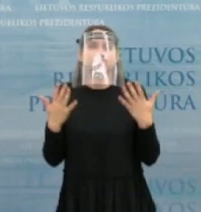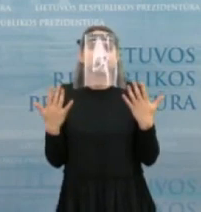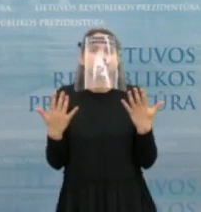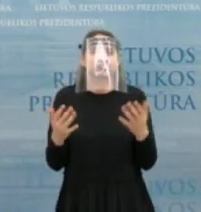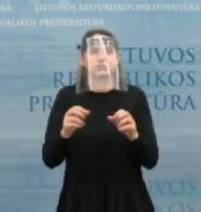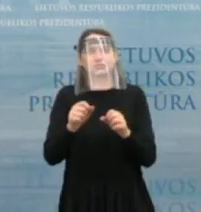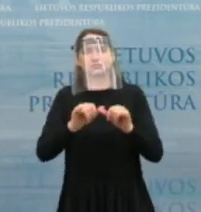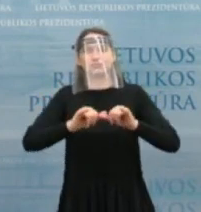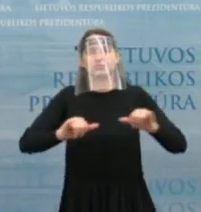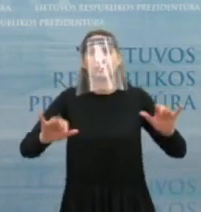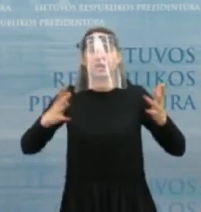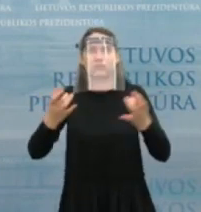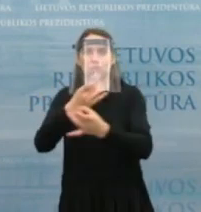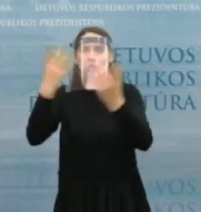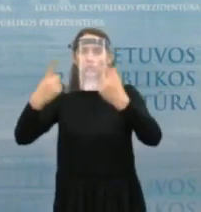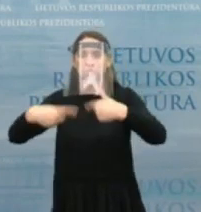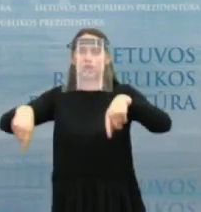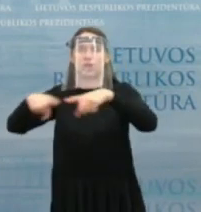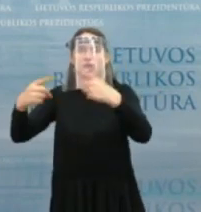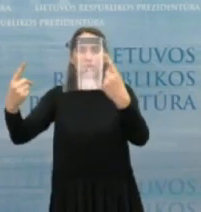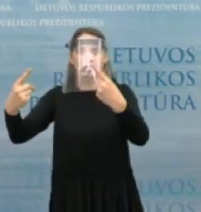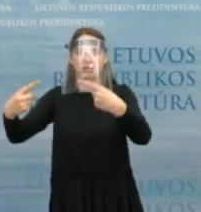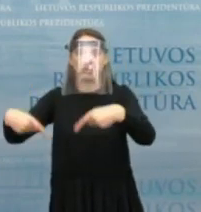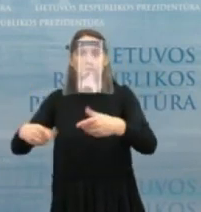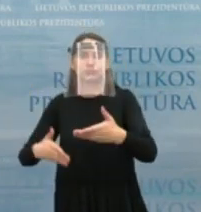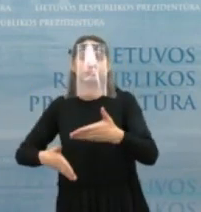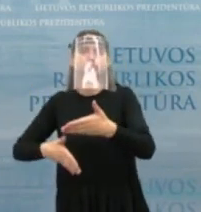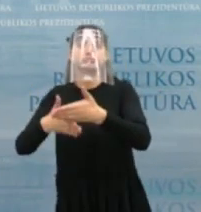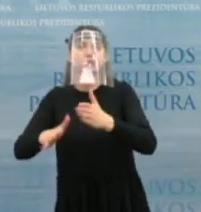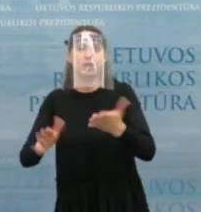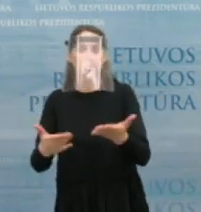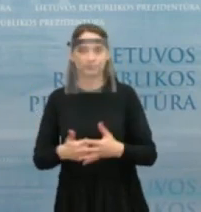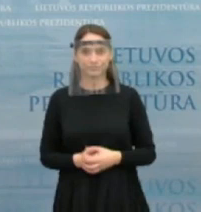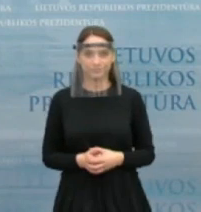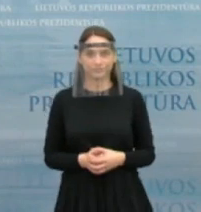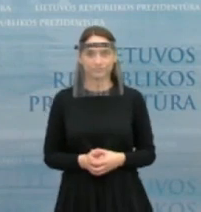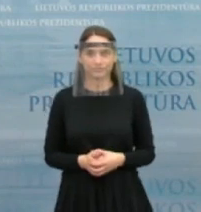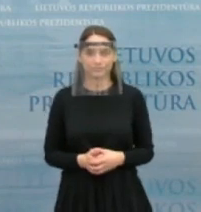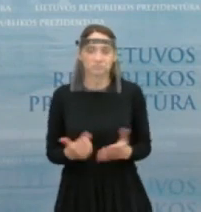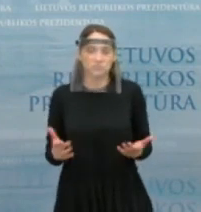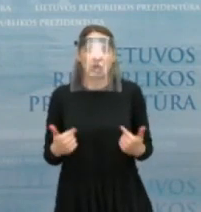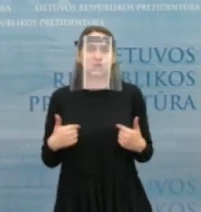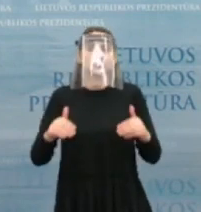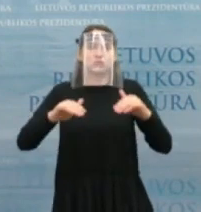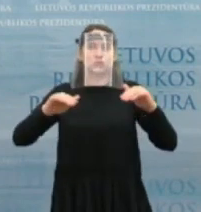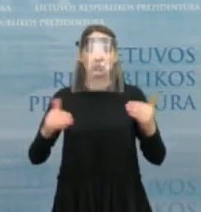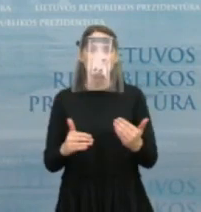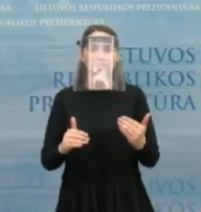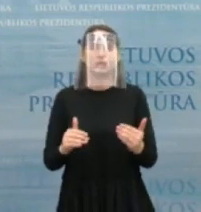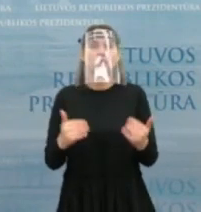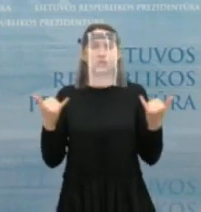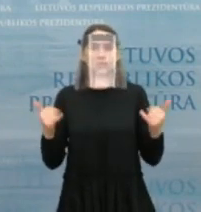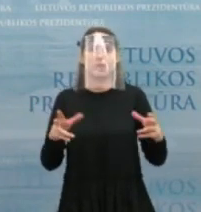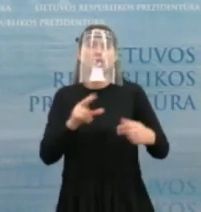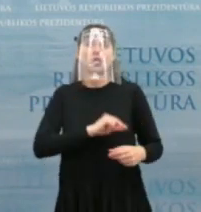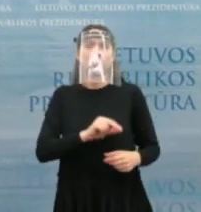ir kaip būtų galima ir kaip reikėtų padėti šiam sektoriui. Tai to, kas buvo pokalbių temos, kolegos